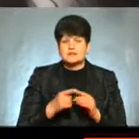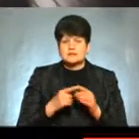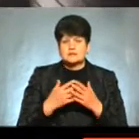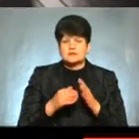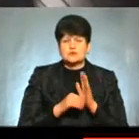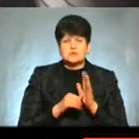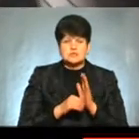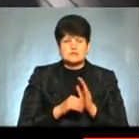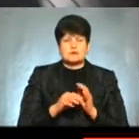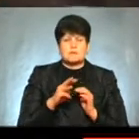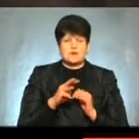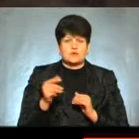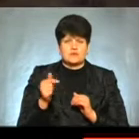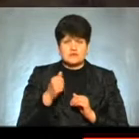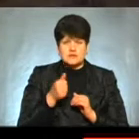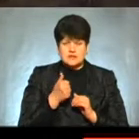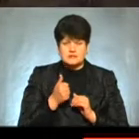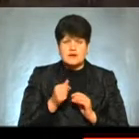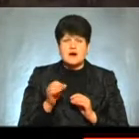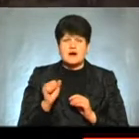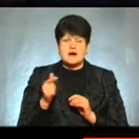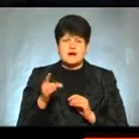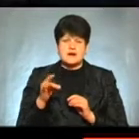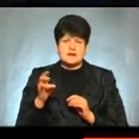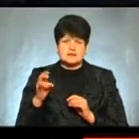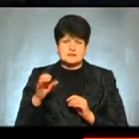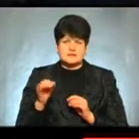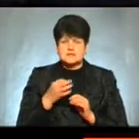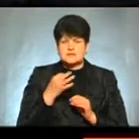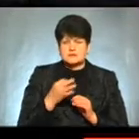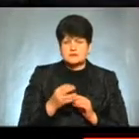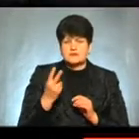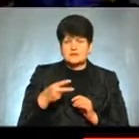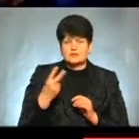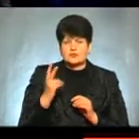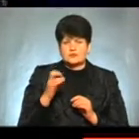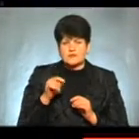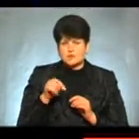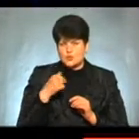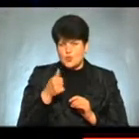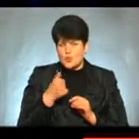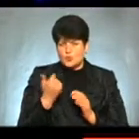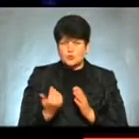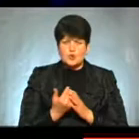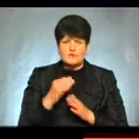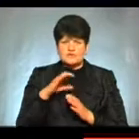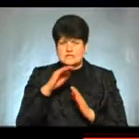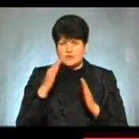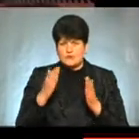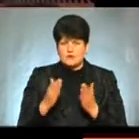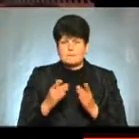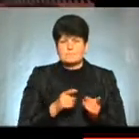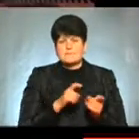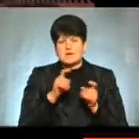шести сотень мільйонів гривень на рік Ваганстві з управління зоною відчуження повідомили 22 квітня цього року Новий саркофаг перевели в режим